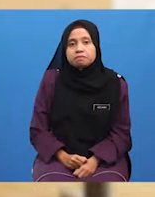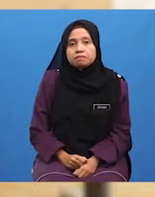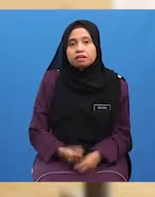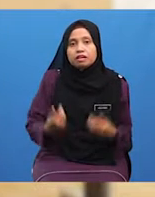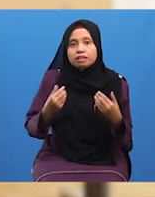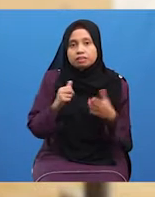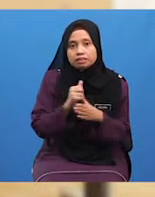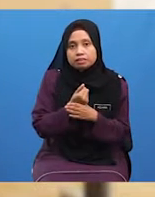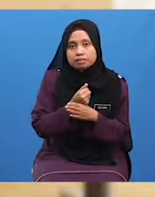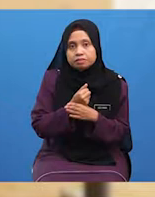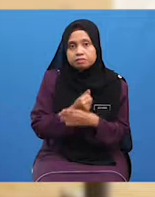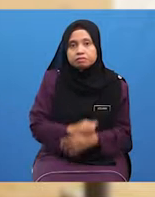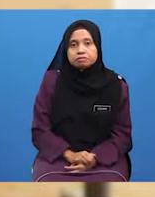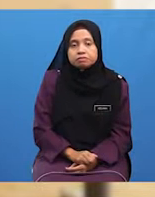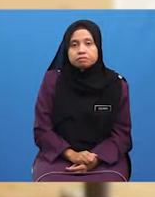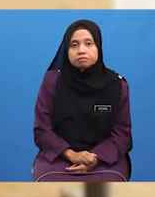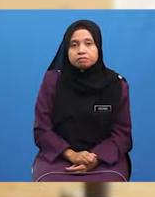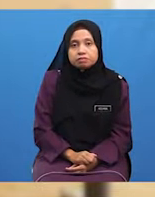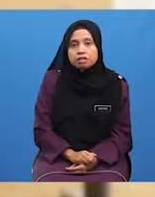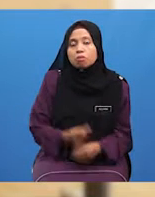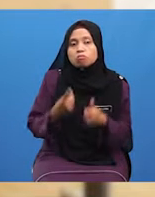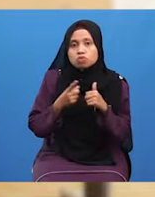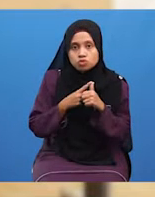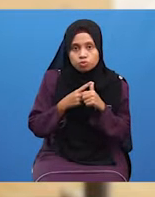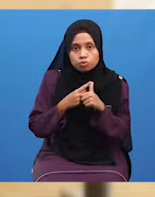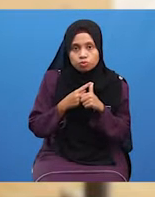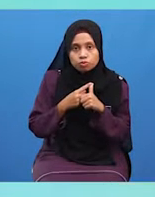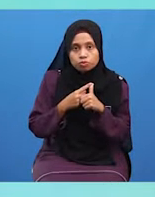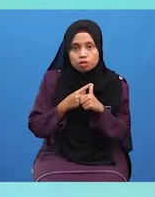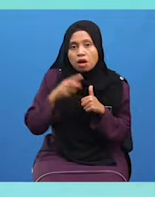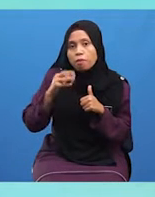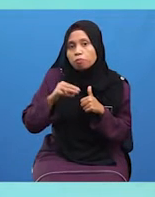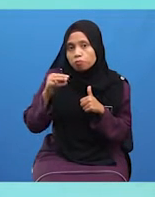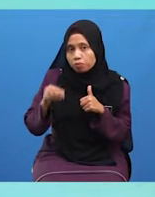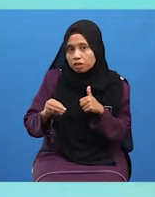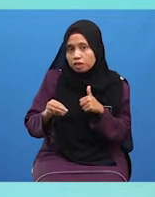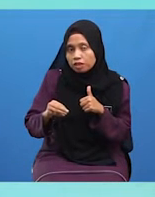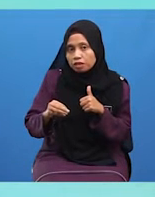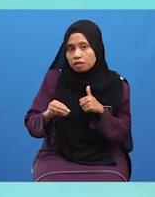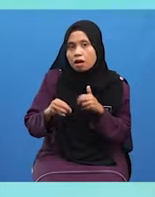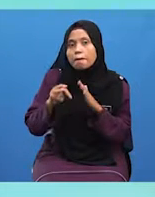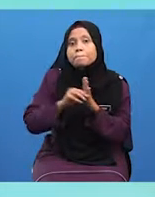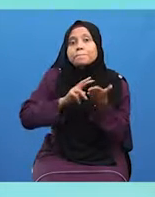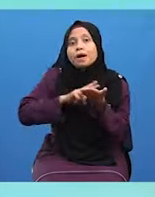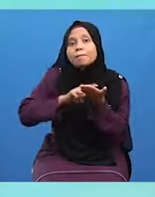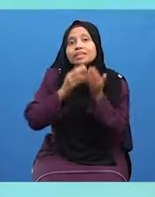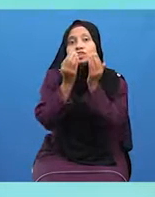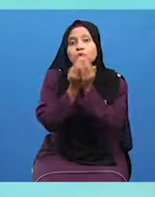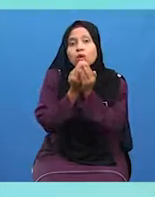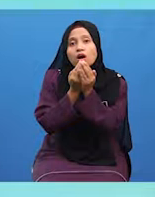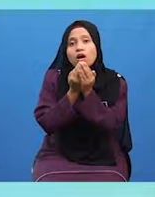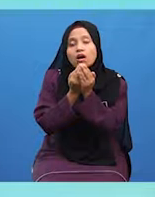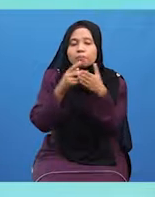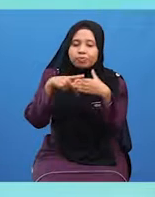Antaranya Ialah Pertama Murid-murid Hendaklah Membaca